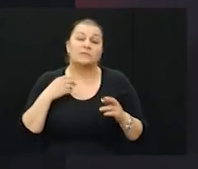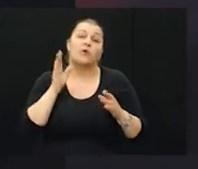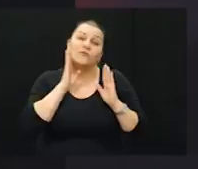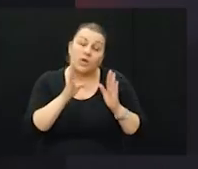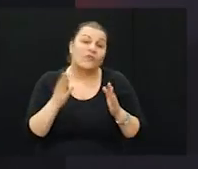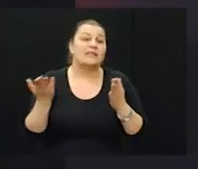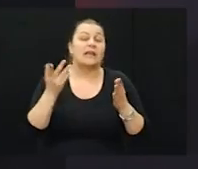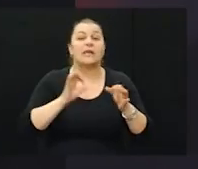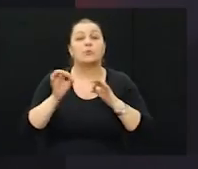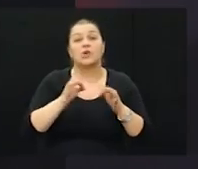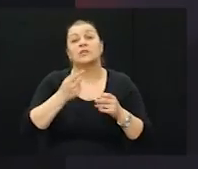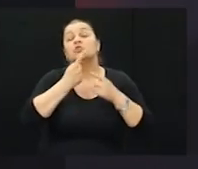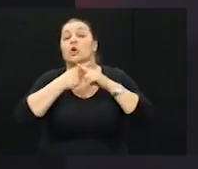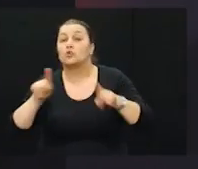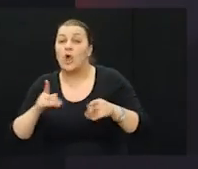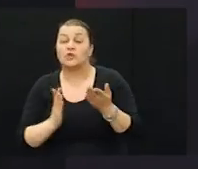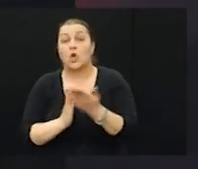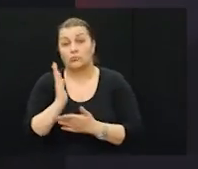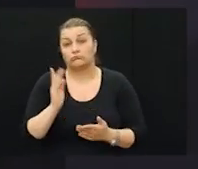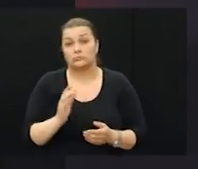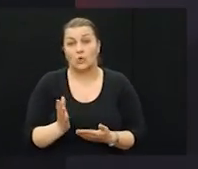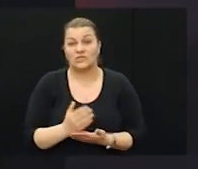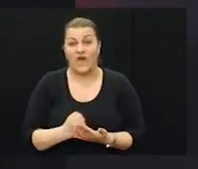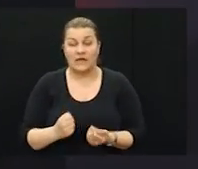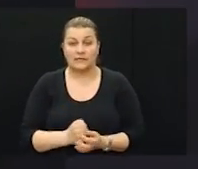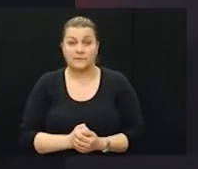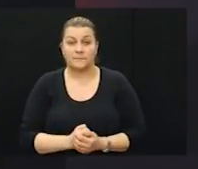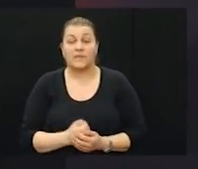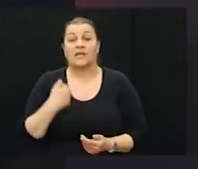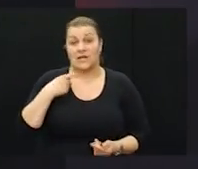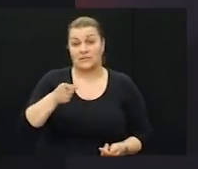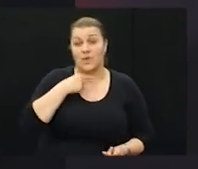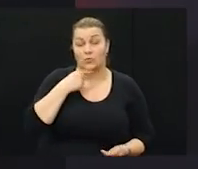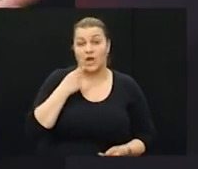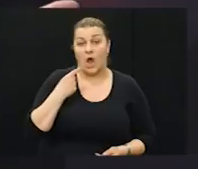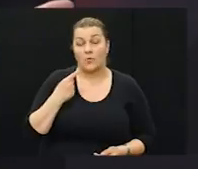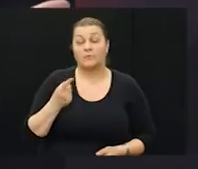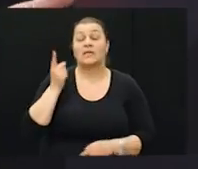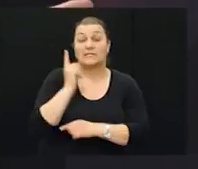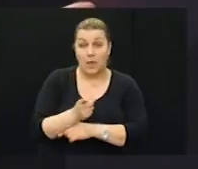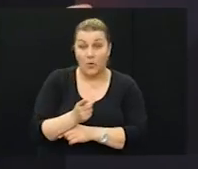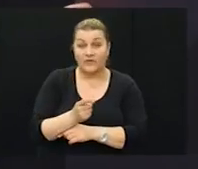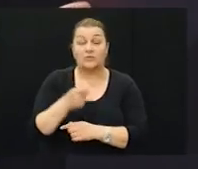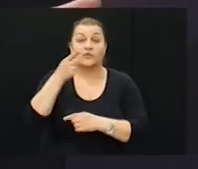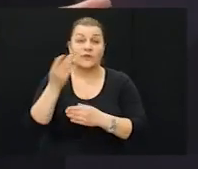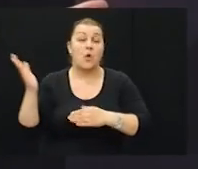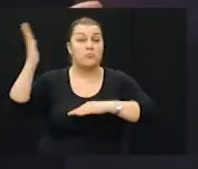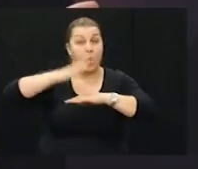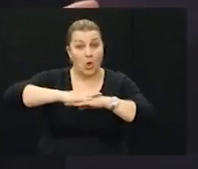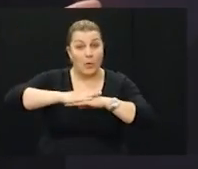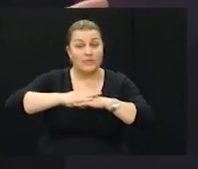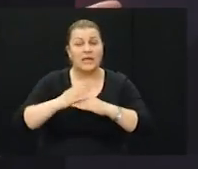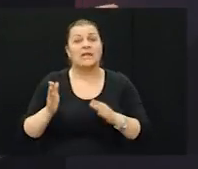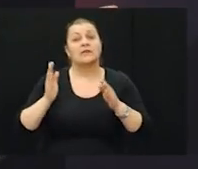se neki projekti drugačije ostvariti. Ja sam mu tada jednostavno rekao, zapovjedniče, poklopite,